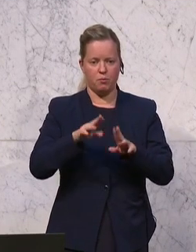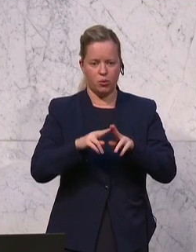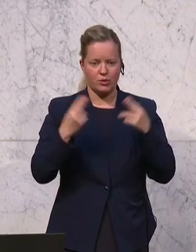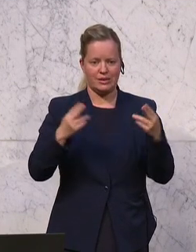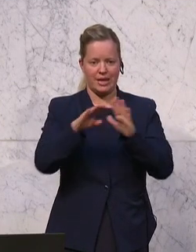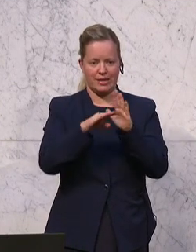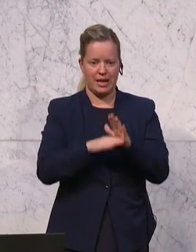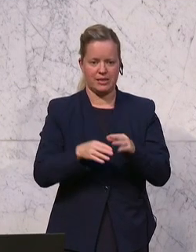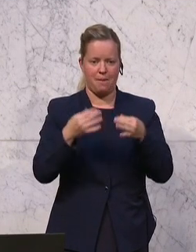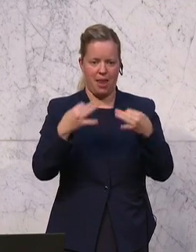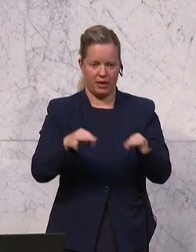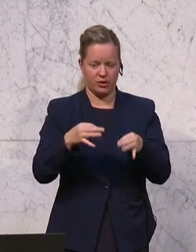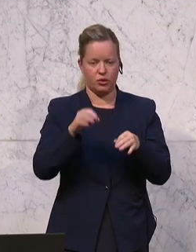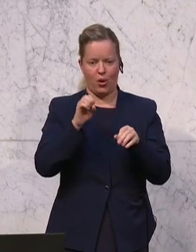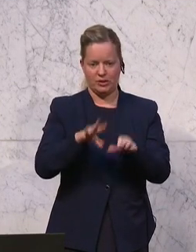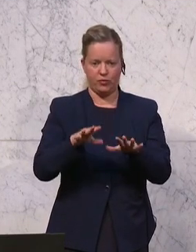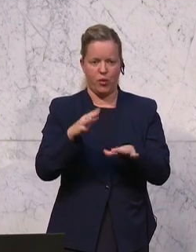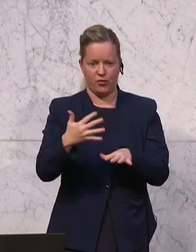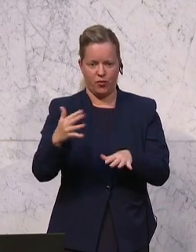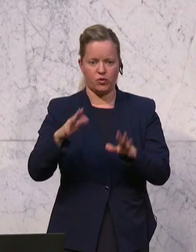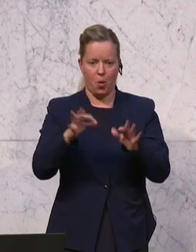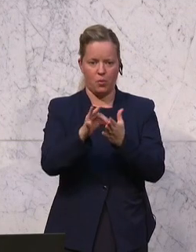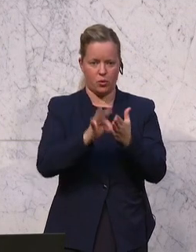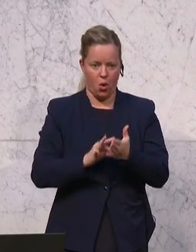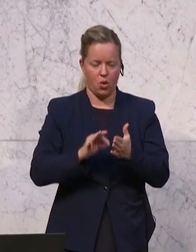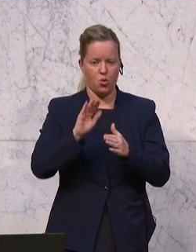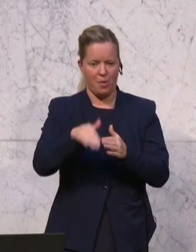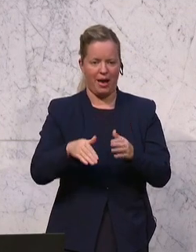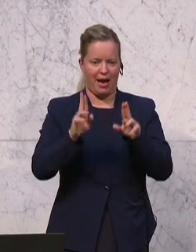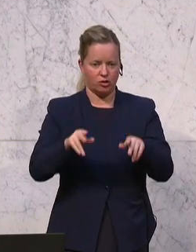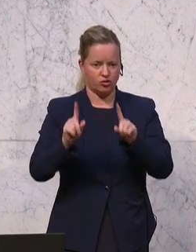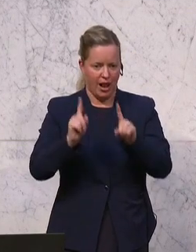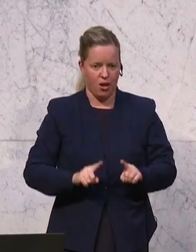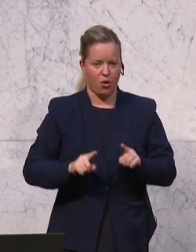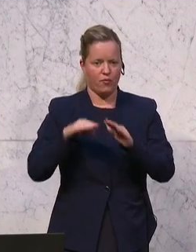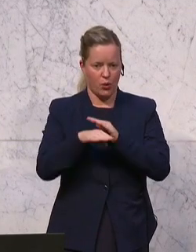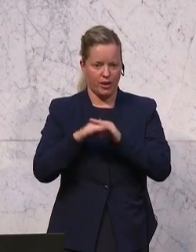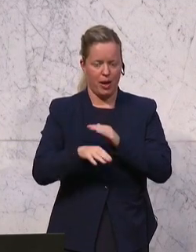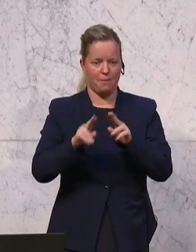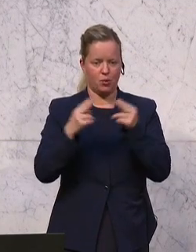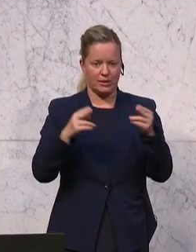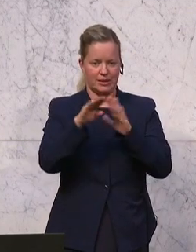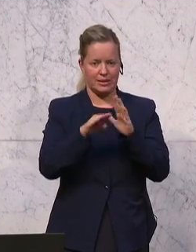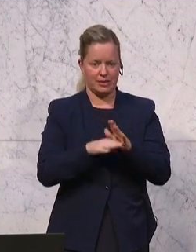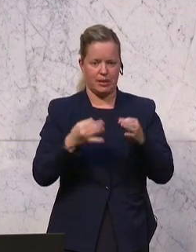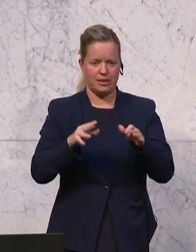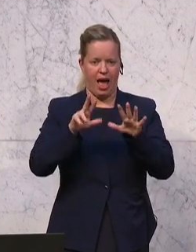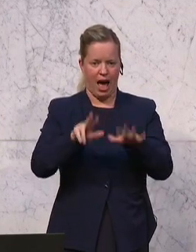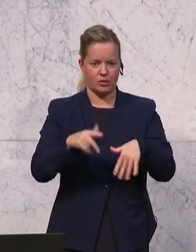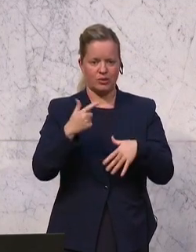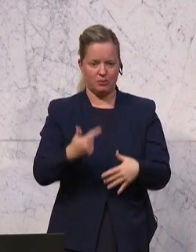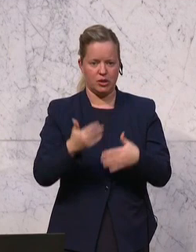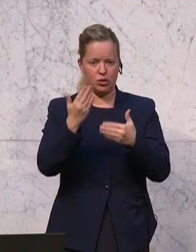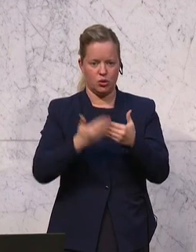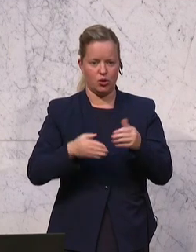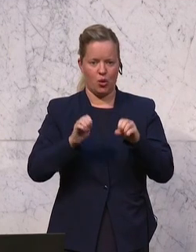-1955 und des Protokolls über die Rechtsstellung der Flüchtlinge, Bundesgesetzblatt 78-1974,